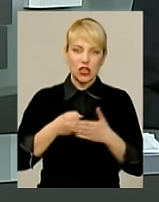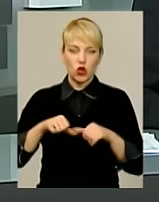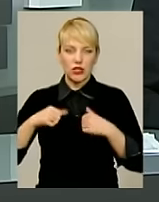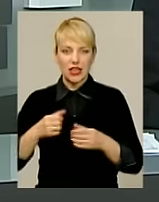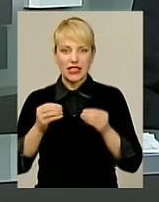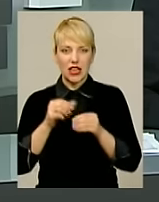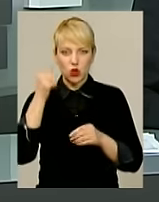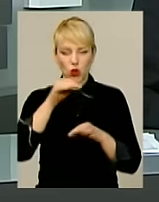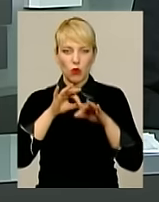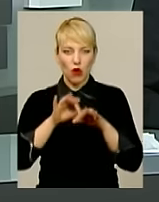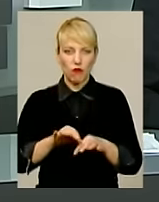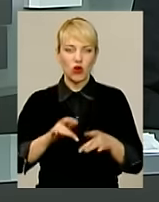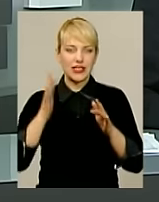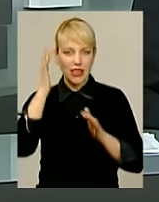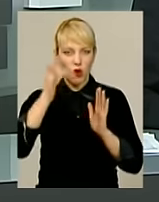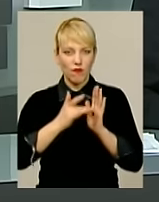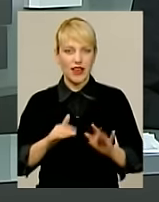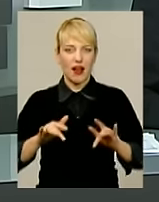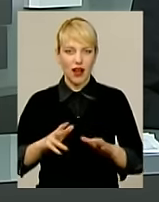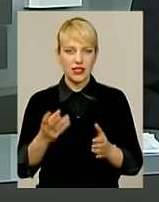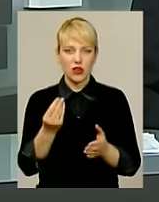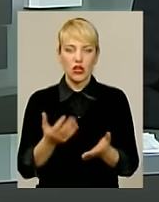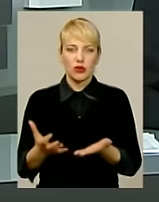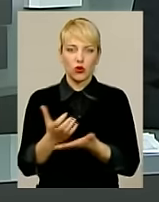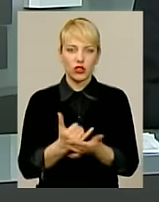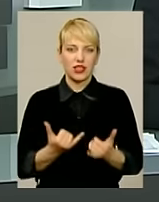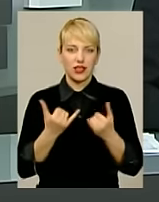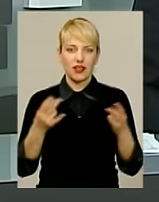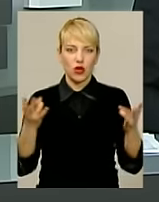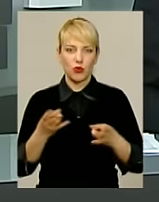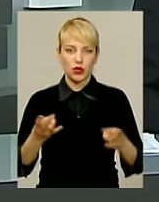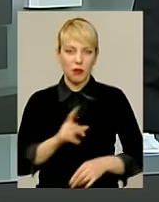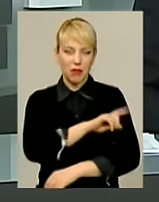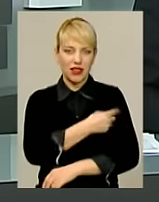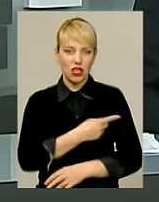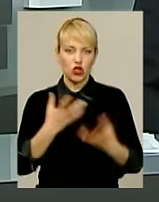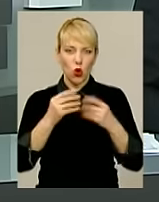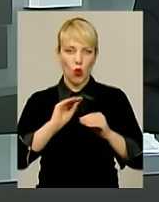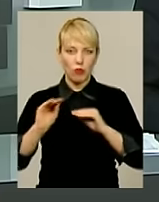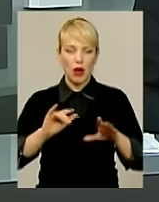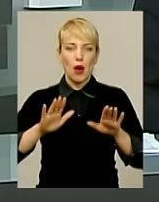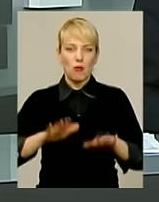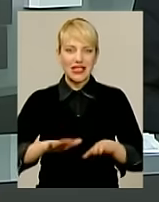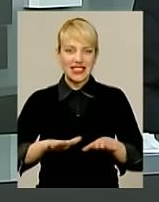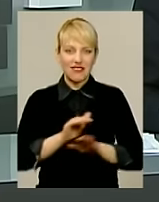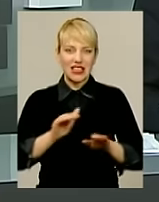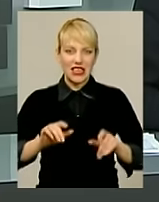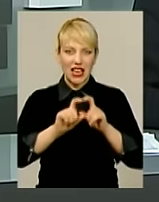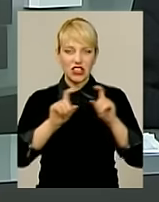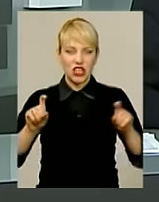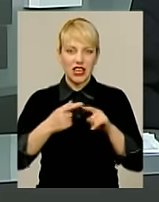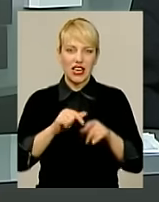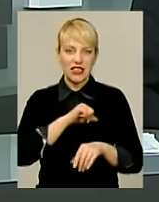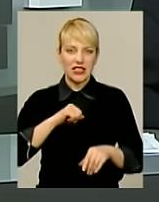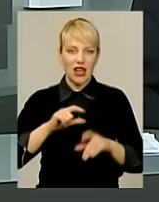проводить цільові акції, в рамках яких волонтери збирають кошти для найнеобхіднішого медичного обладнання у місцевій дитячій лікарні. Сам